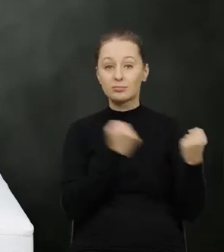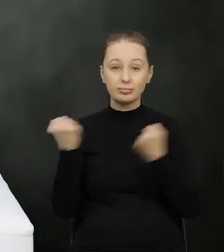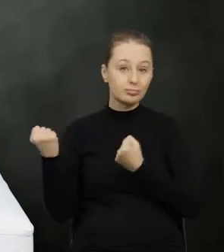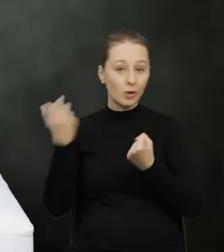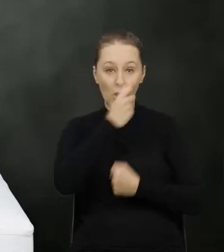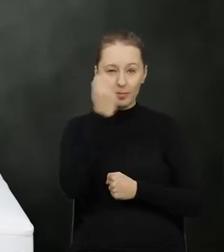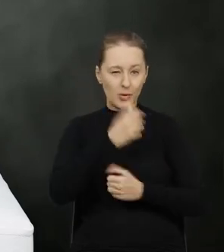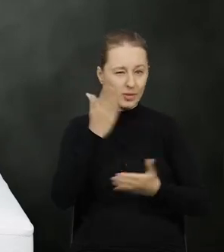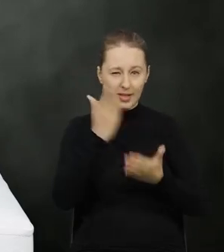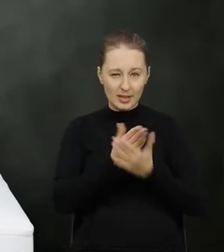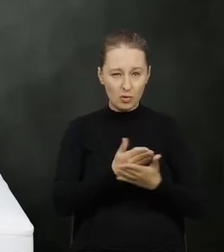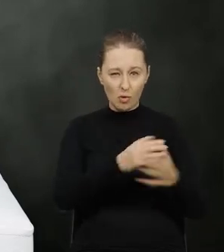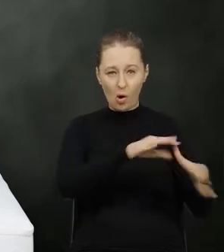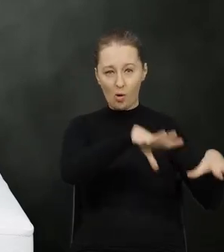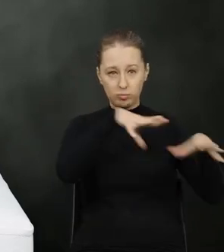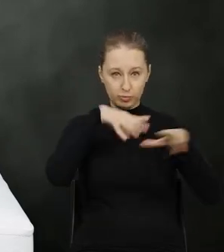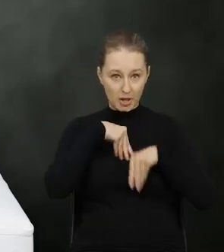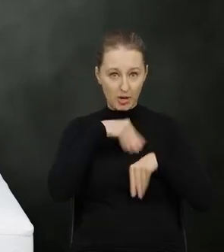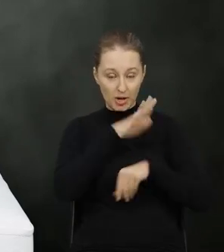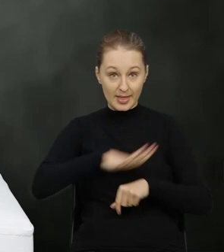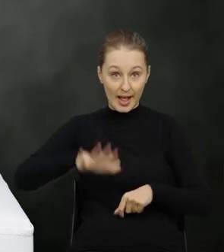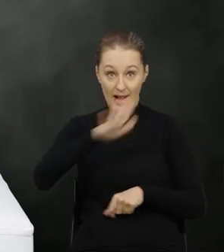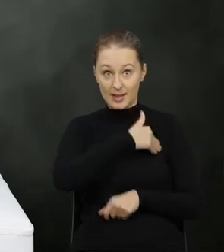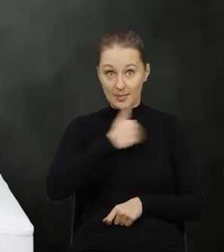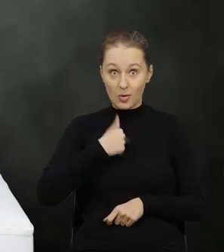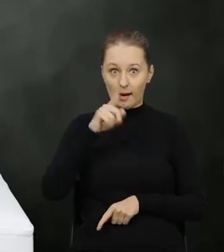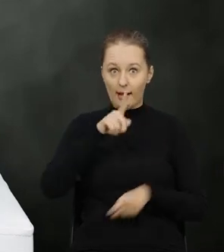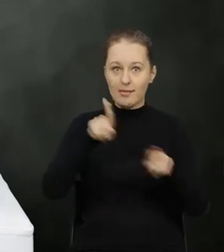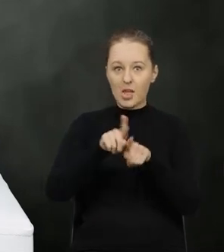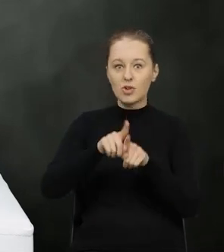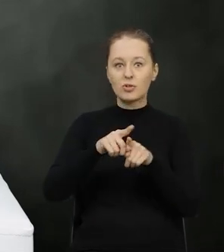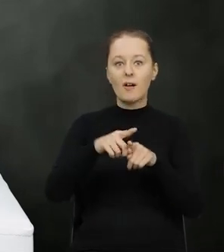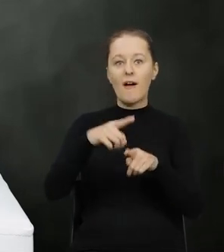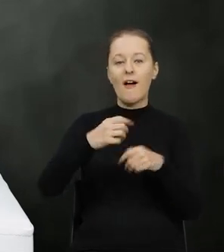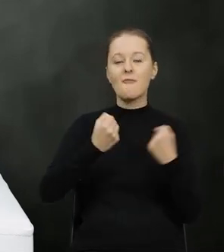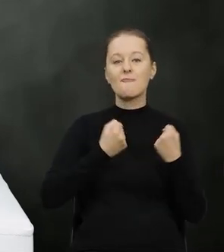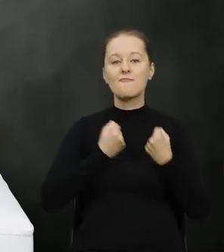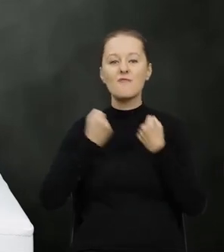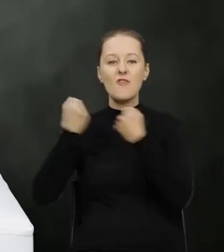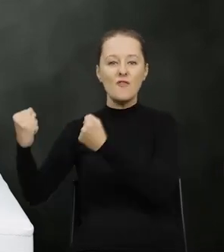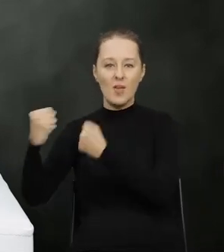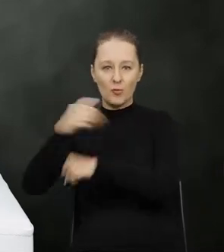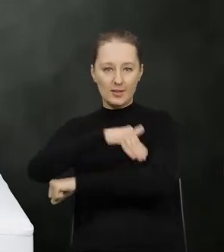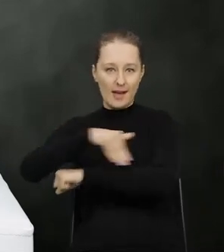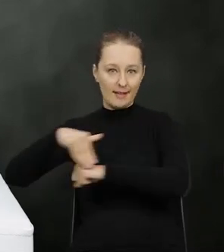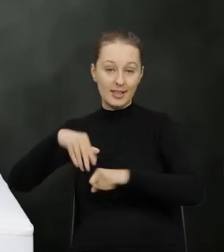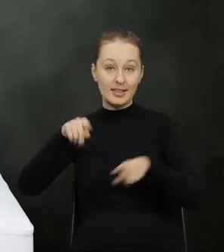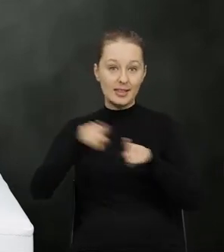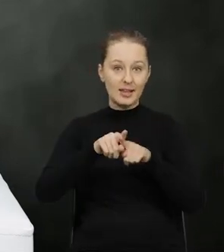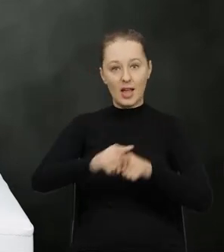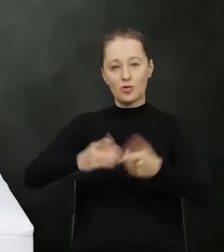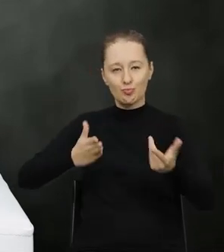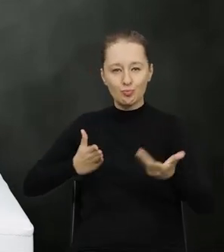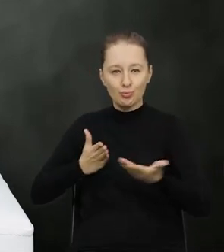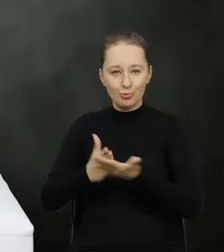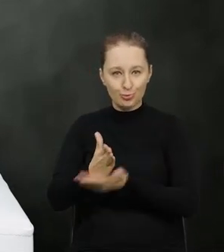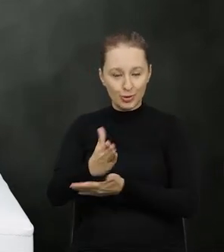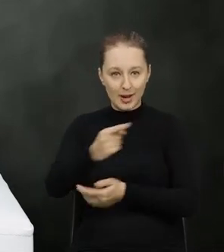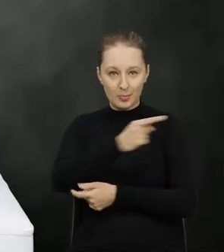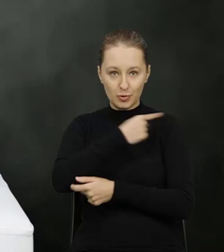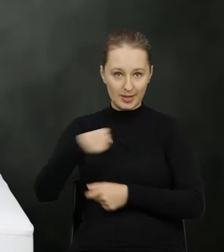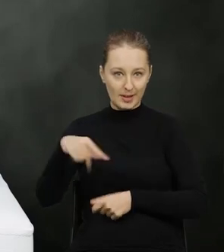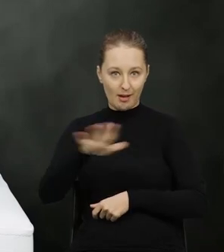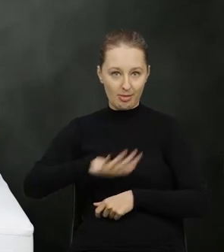przemieszczanie odpadów to nie tylko przywóz odpadów na teren Polski ale również wywóz tych odpadów za granicę jak również przewóz przez